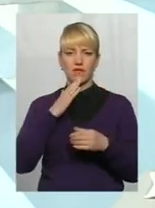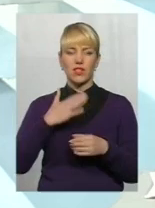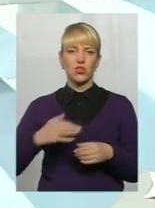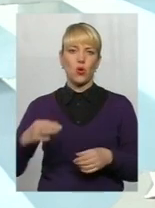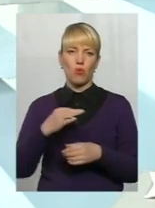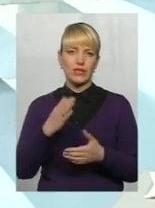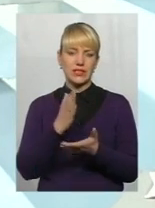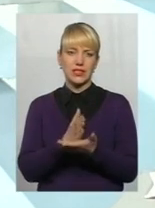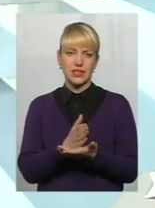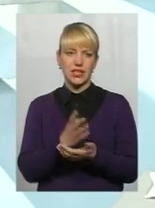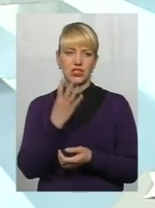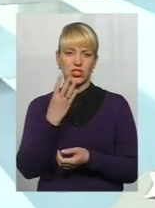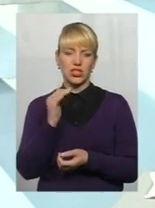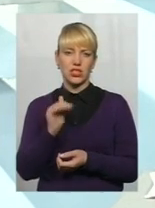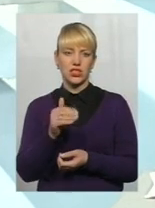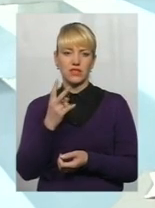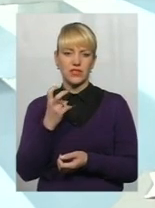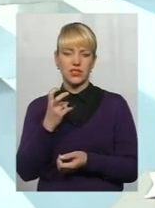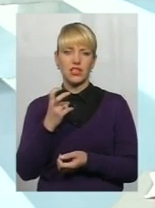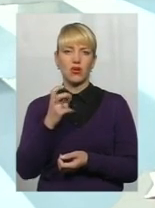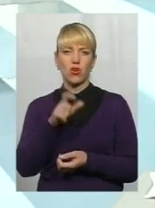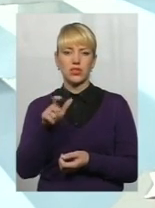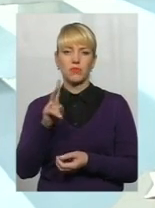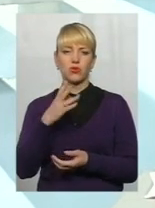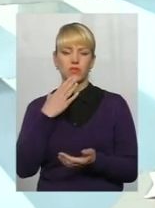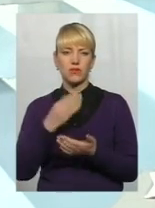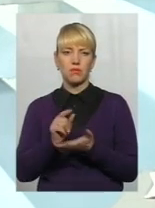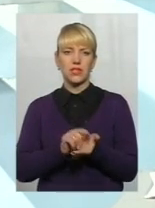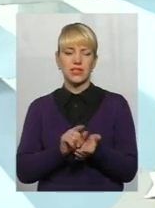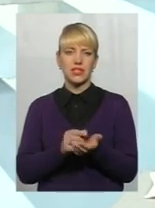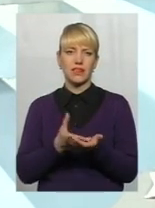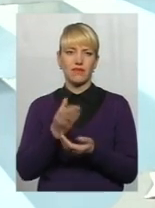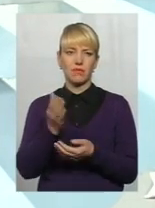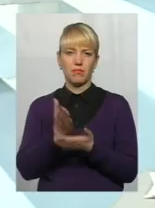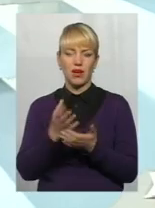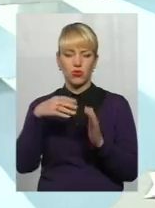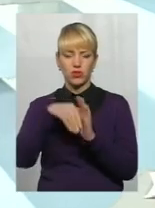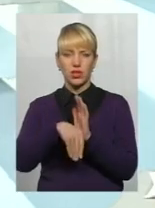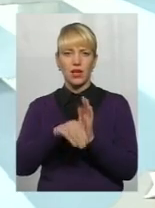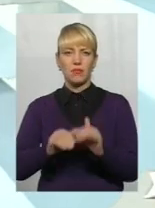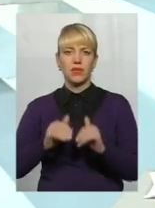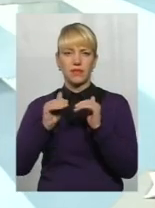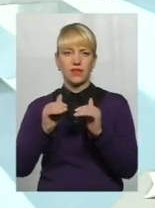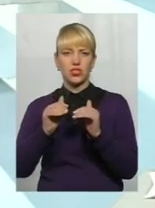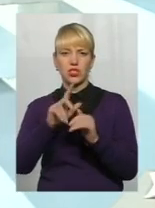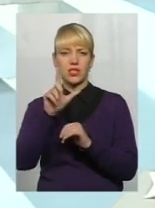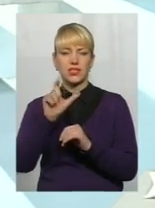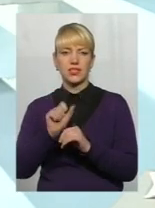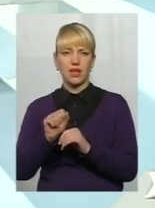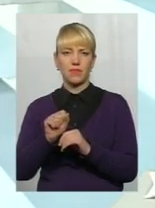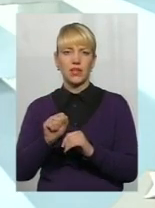області є 4,2 тисячі осіб, які в своїй пенсійній виплаті мають підвищення за